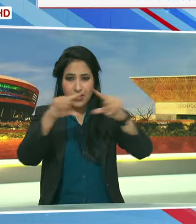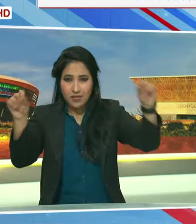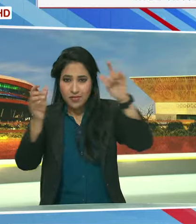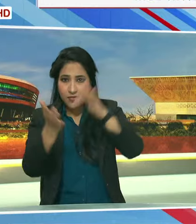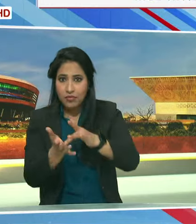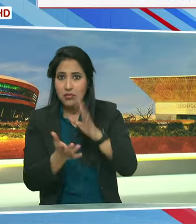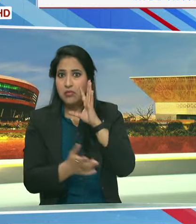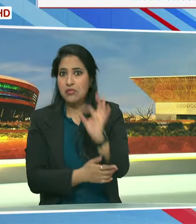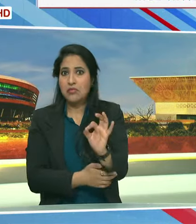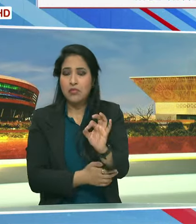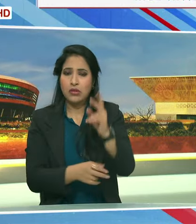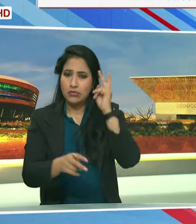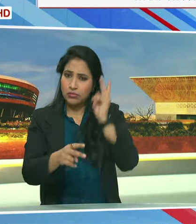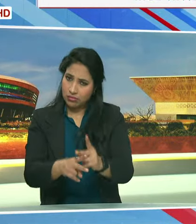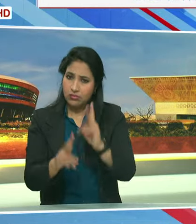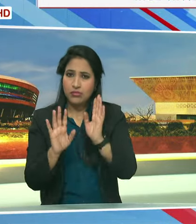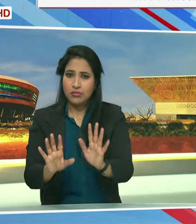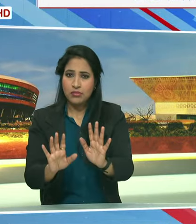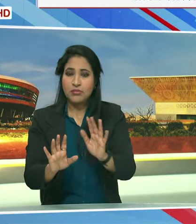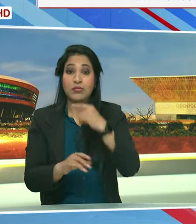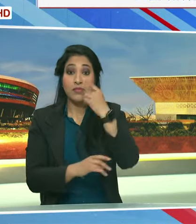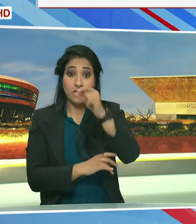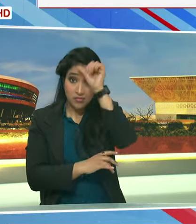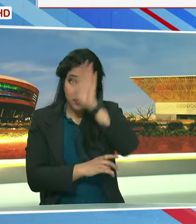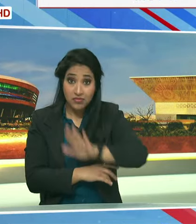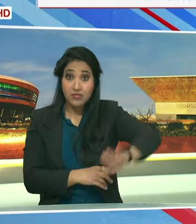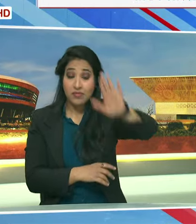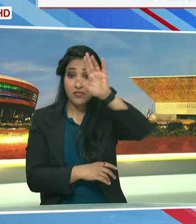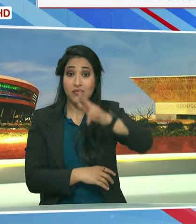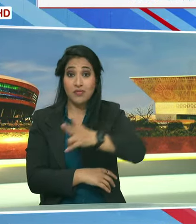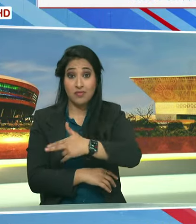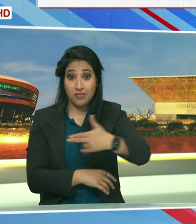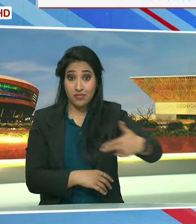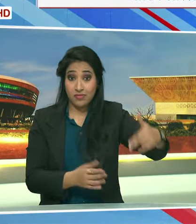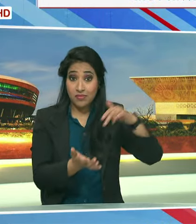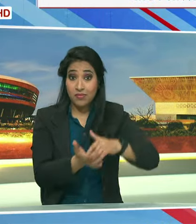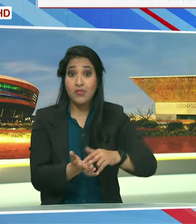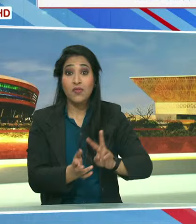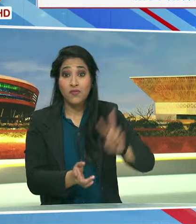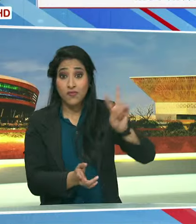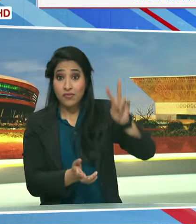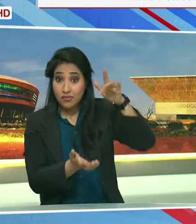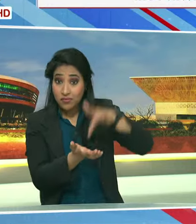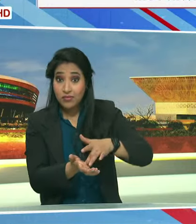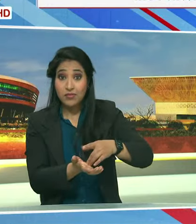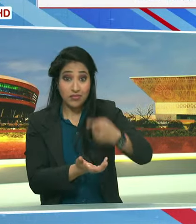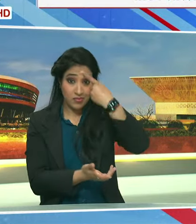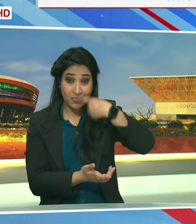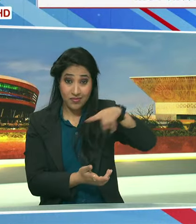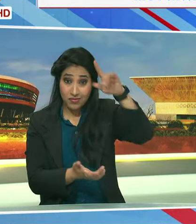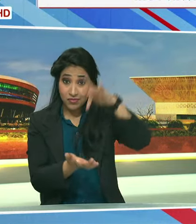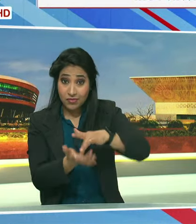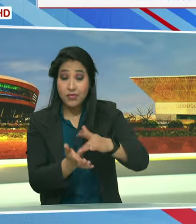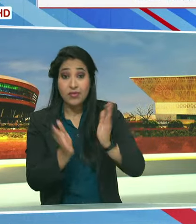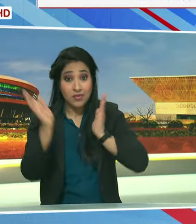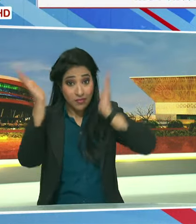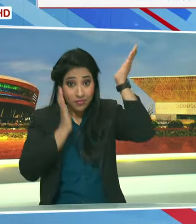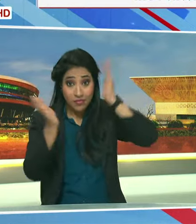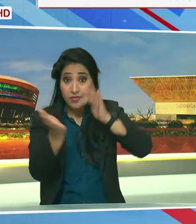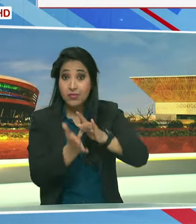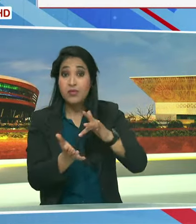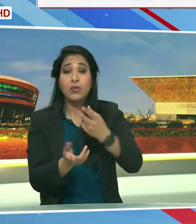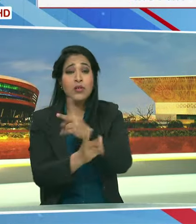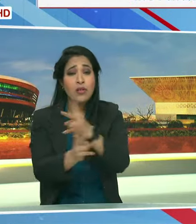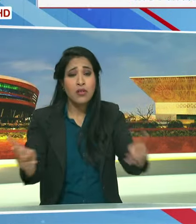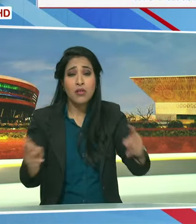महत्वपूर्ण बने रहेंगे उन्होंने कहा कि भारत, इंडोनेशिया, वियतनाम, थाइलैंड, मलेशिया समित